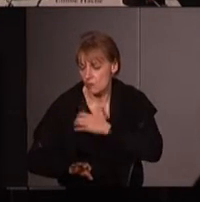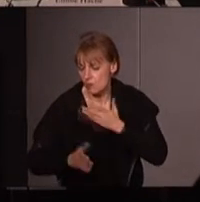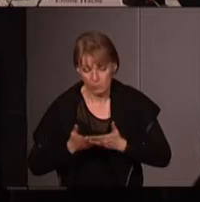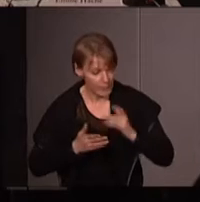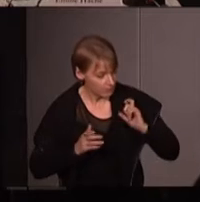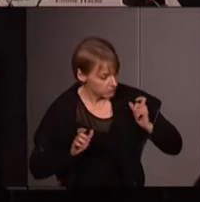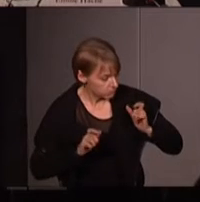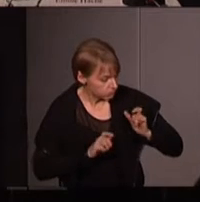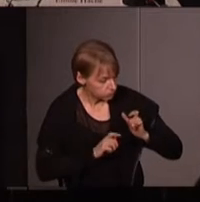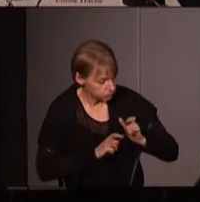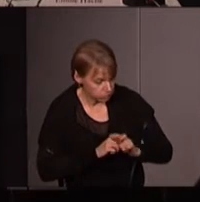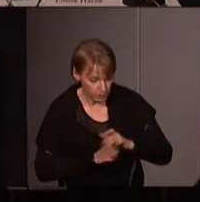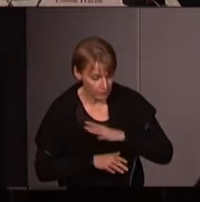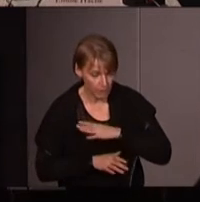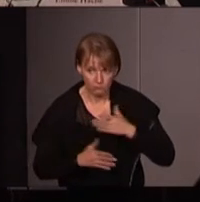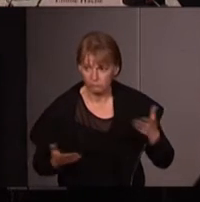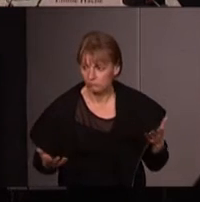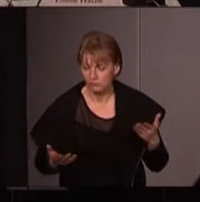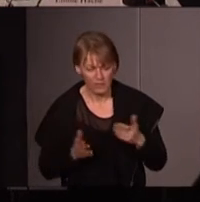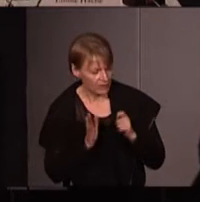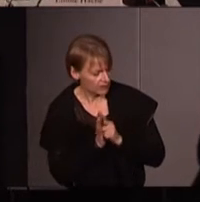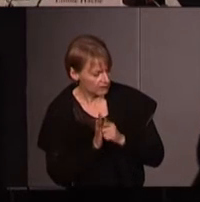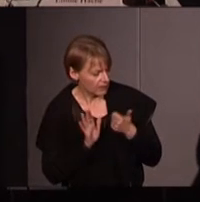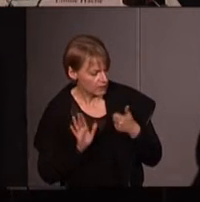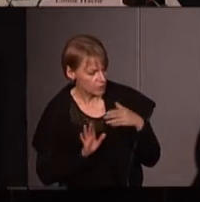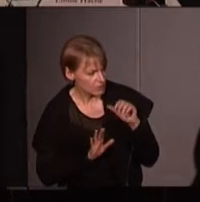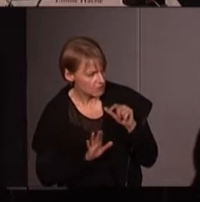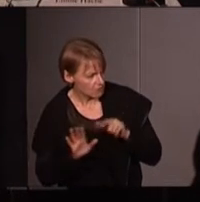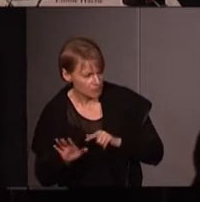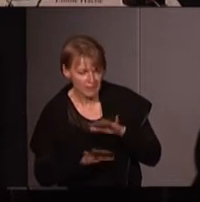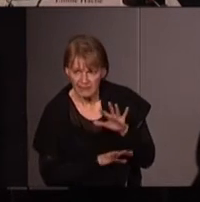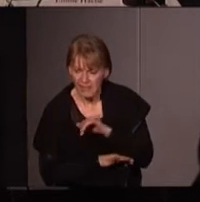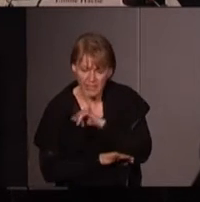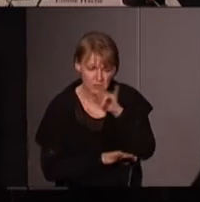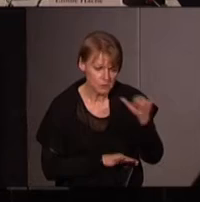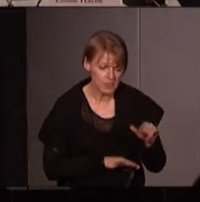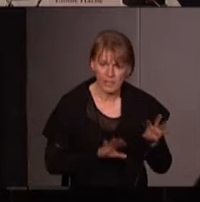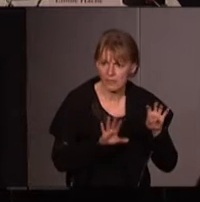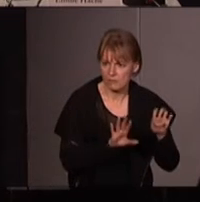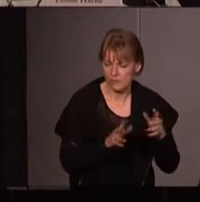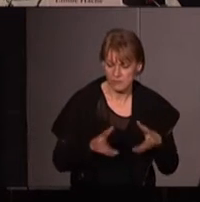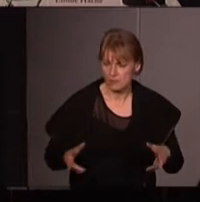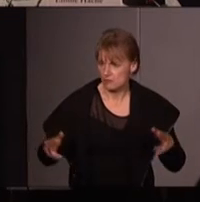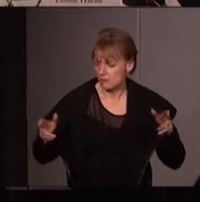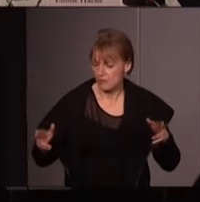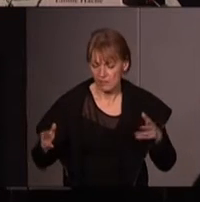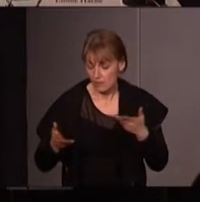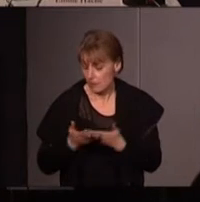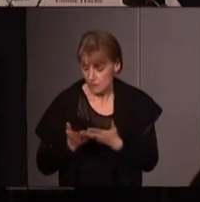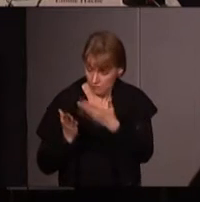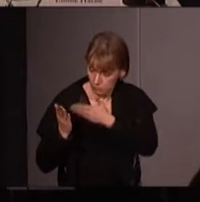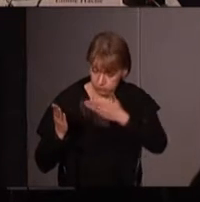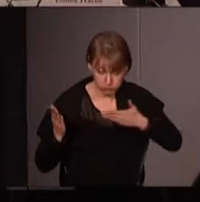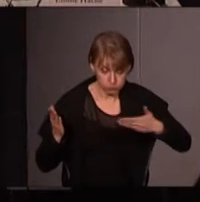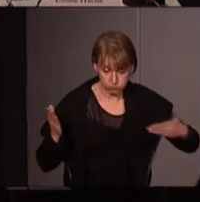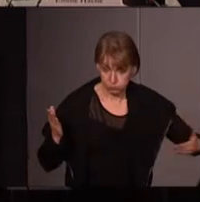de toutes les années dont on a parlé là à savoir des années 75 76 à 90 il y a une liste impressionnante